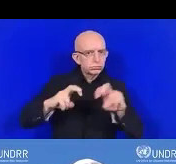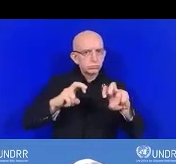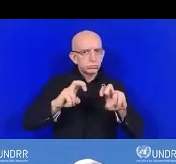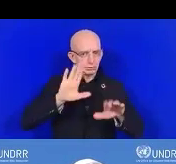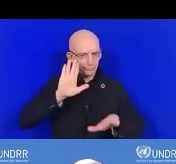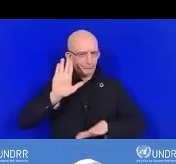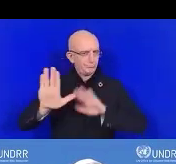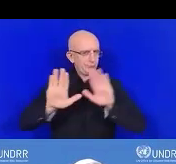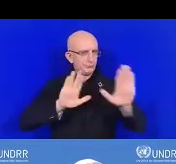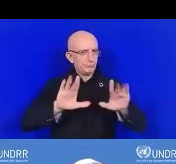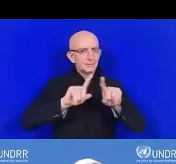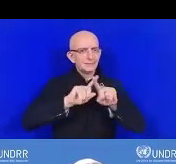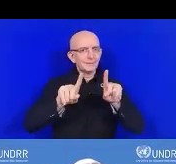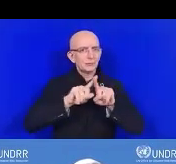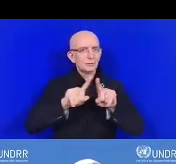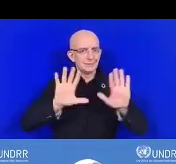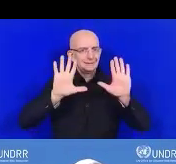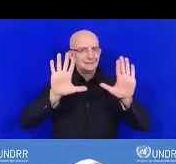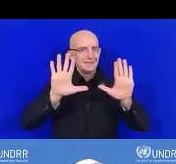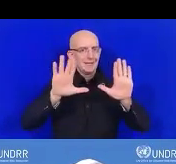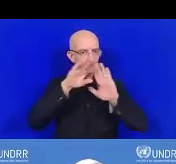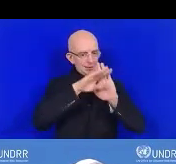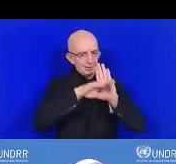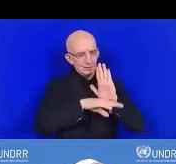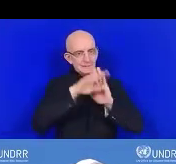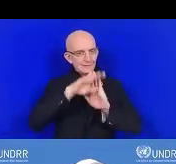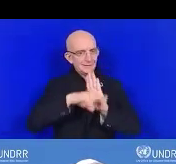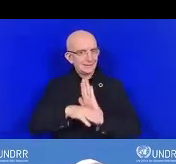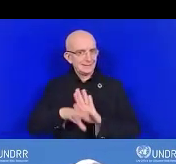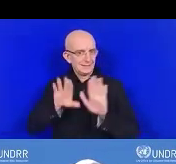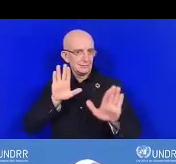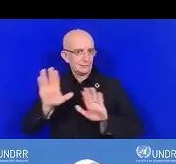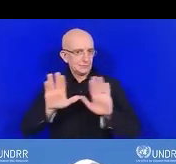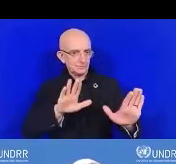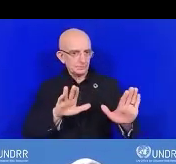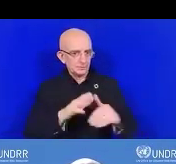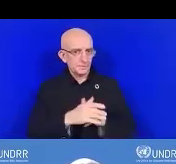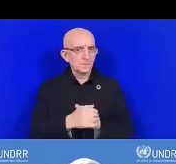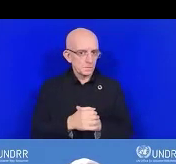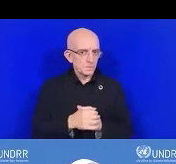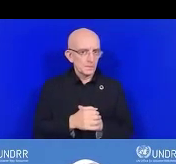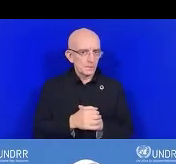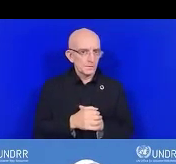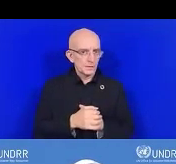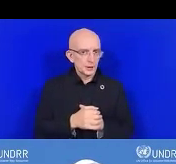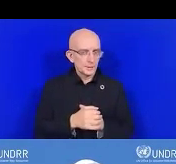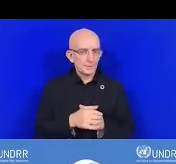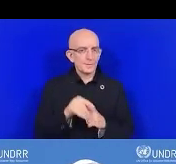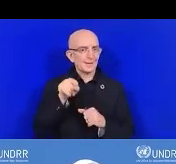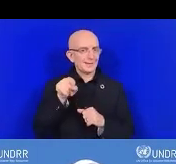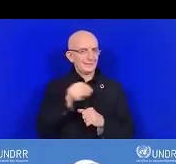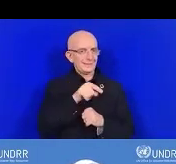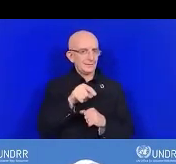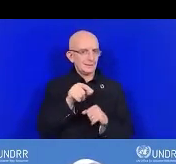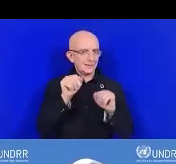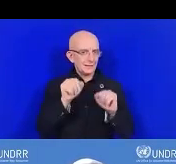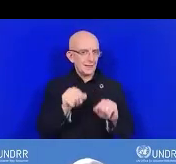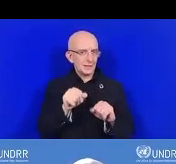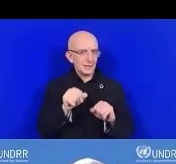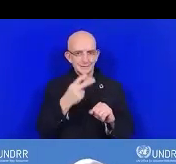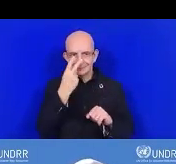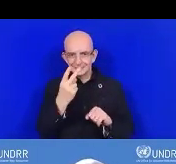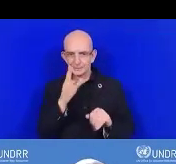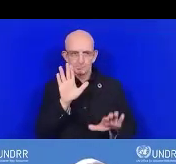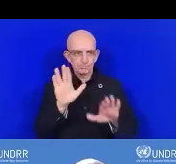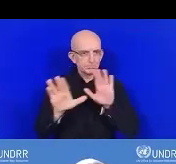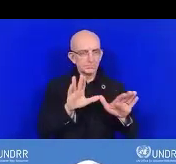chaque essentiel. Vous pouvez voir, par exemple, dans Essentiel 1,